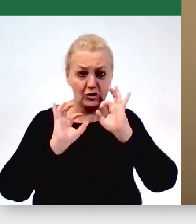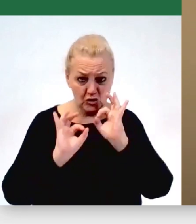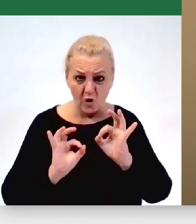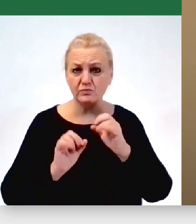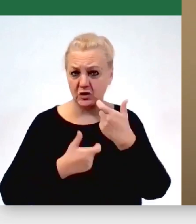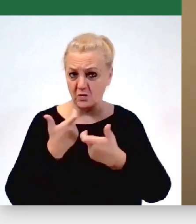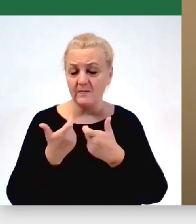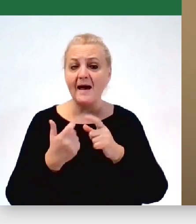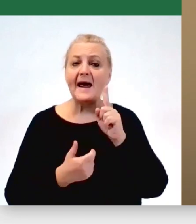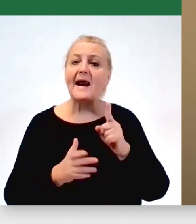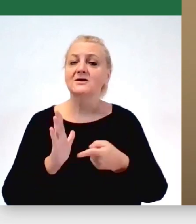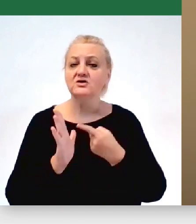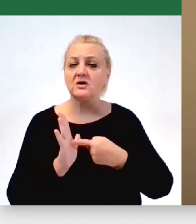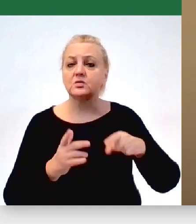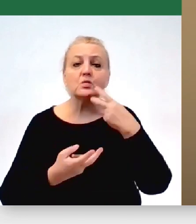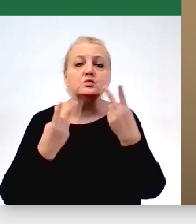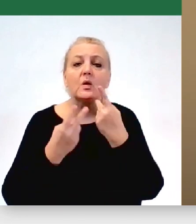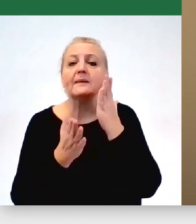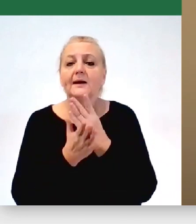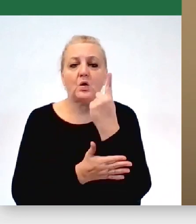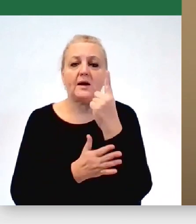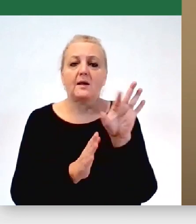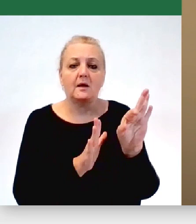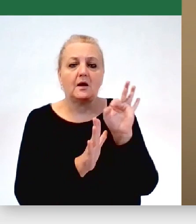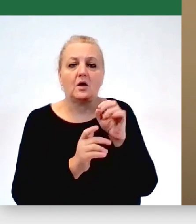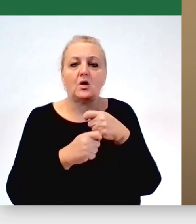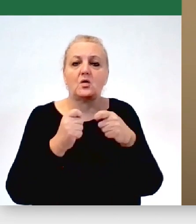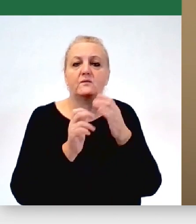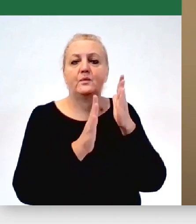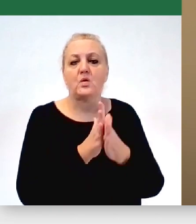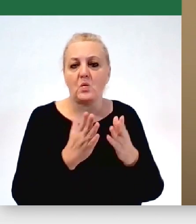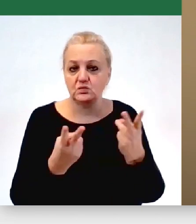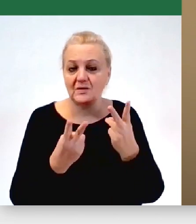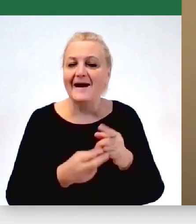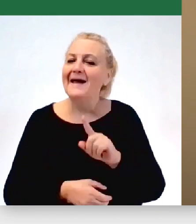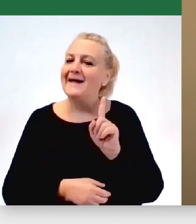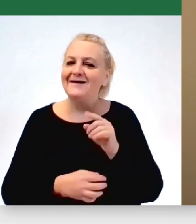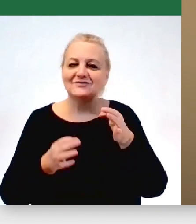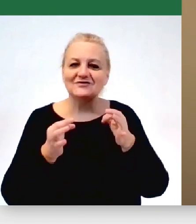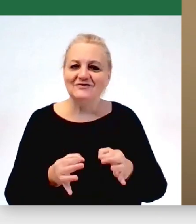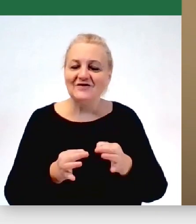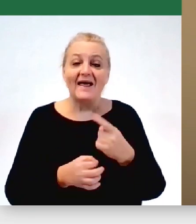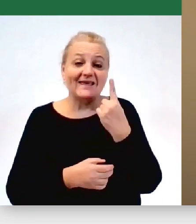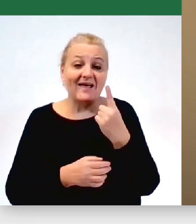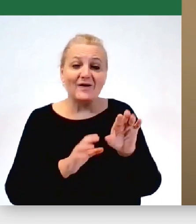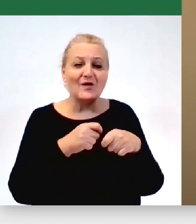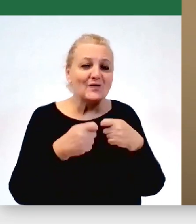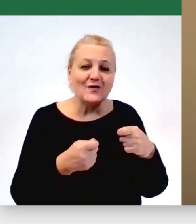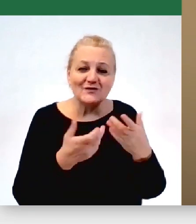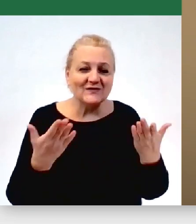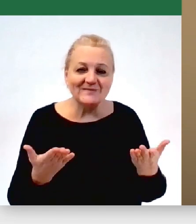natomiast bardzo często szukamy tylko jednego, jedynego prostego rozwiązania, a dzisiaj tych jednych, jedynych rozwiązań po prostu